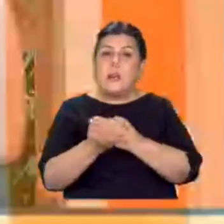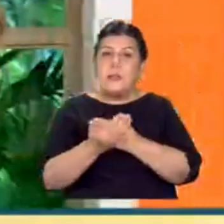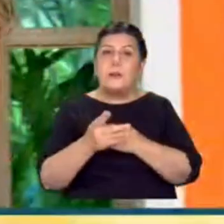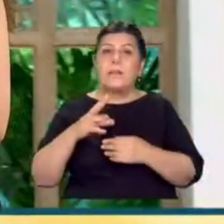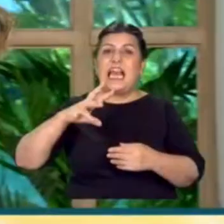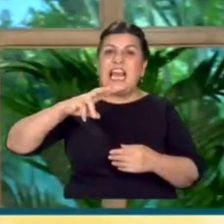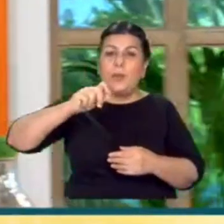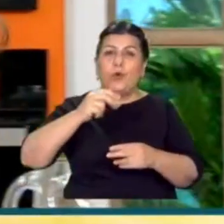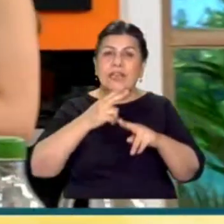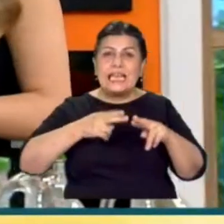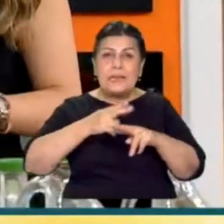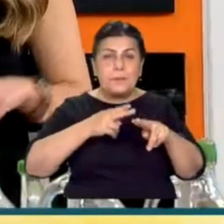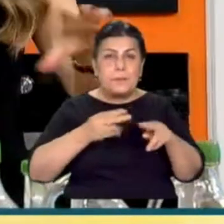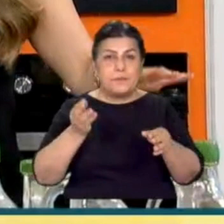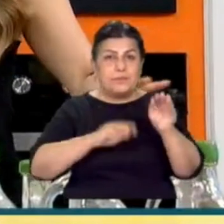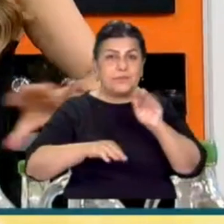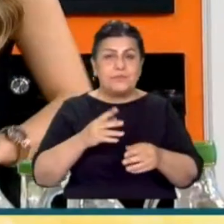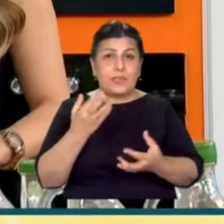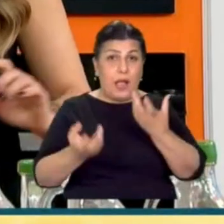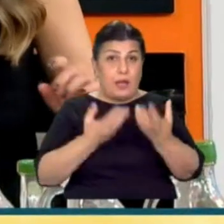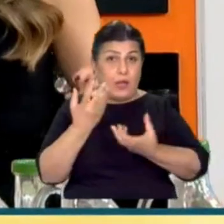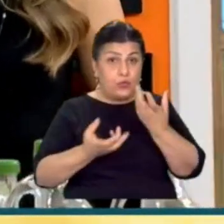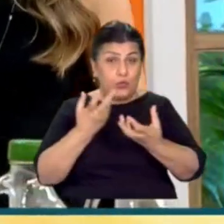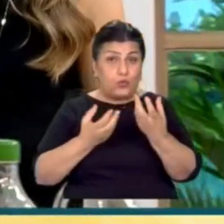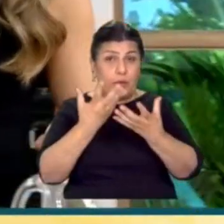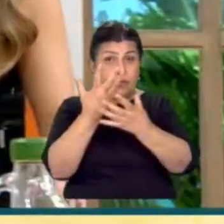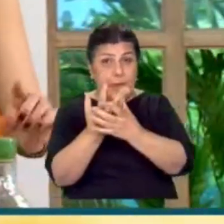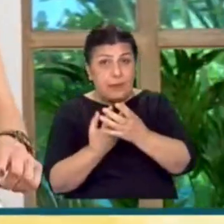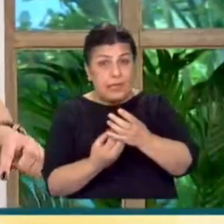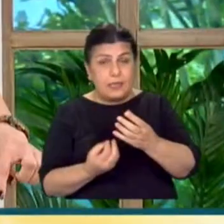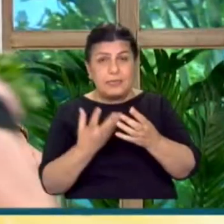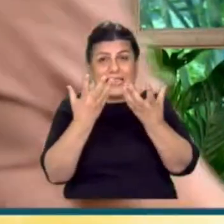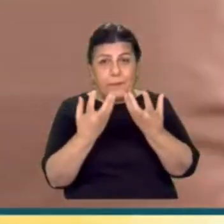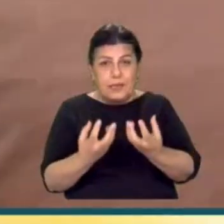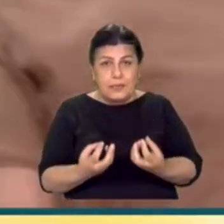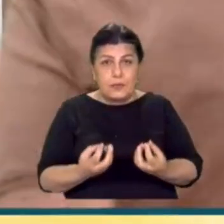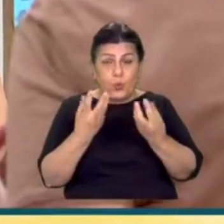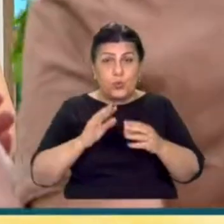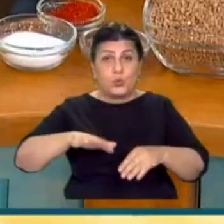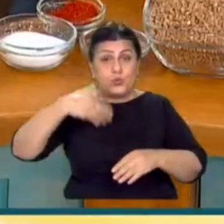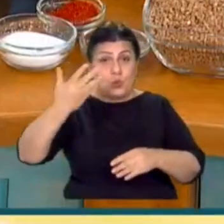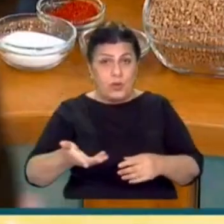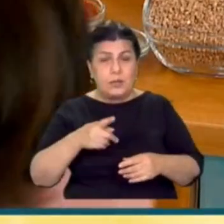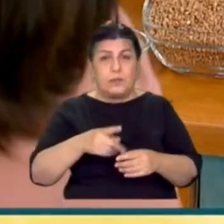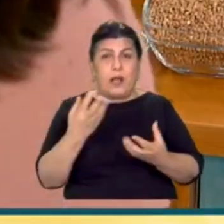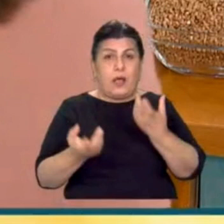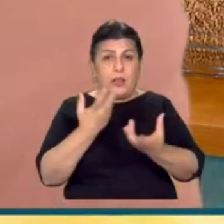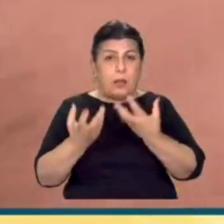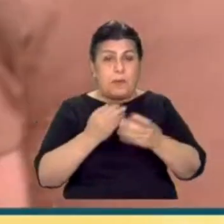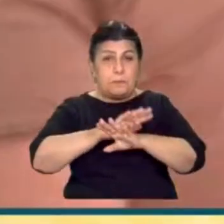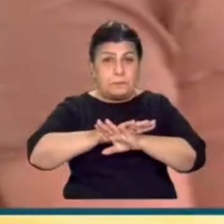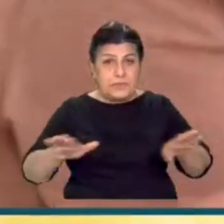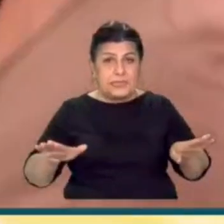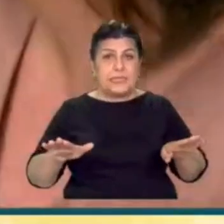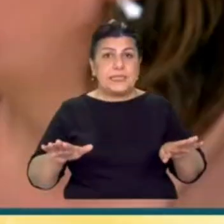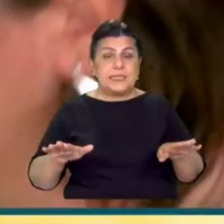En son mu? Kaynamadıktan sonra, demleme bittikten sonra mı? Zaten bunları kaynama bittikten sonra koyuyoruz. Yani kaynattıklarımız